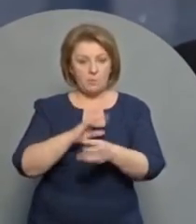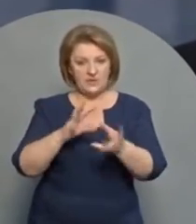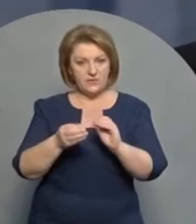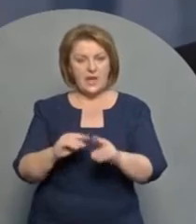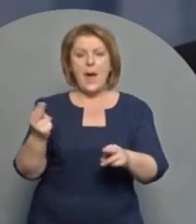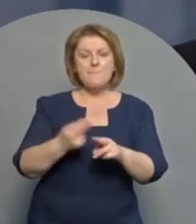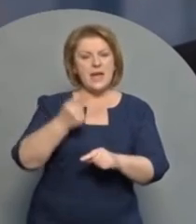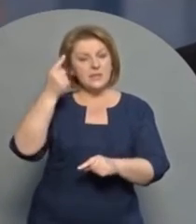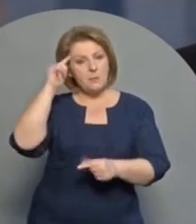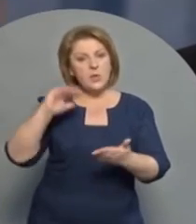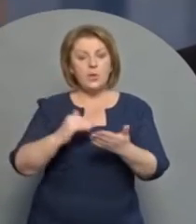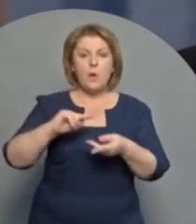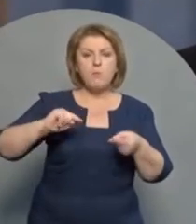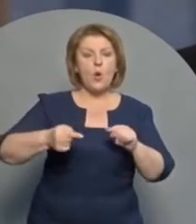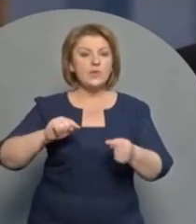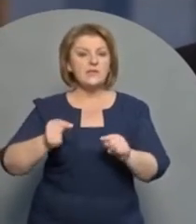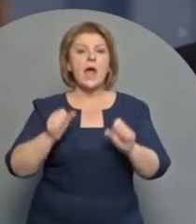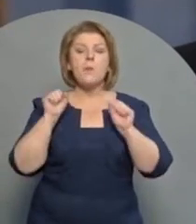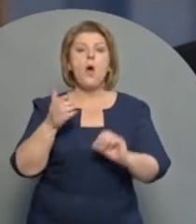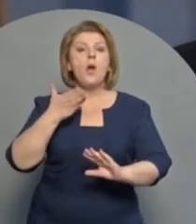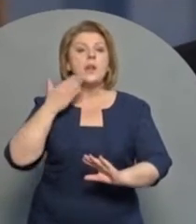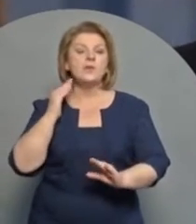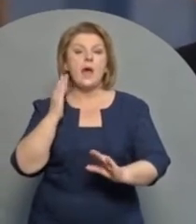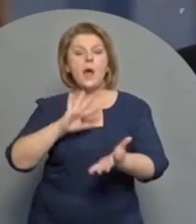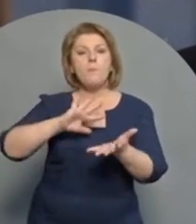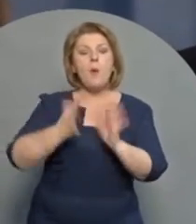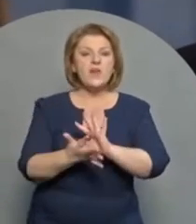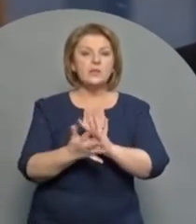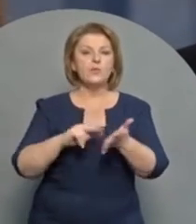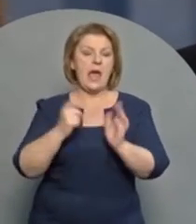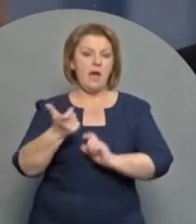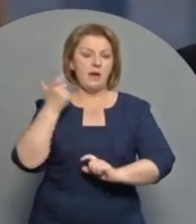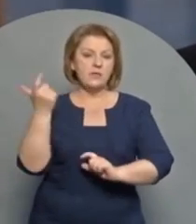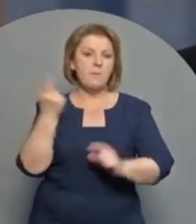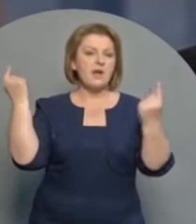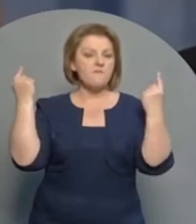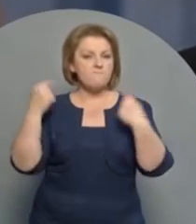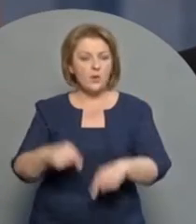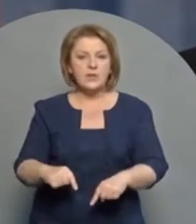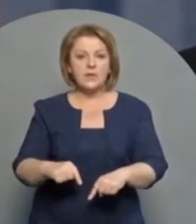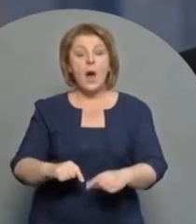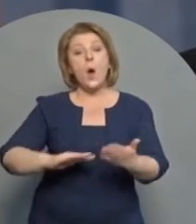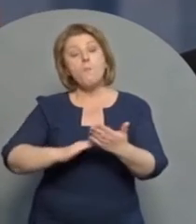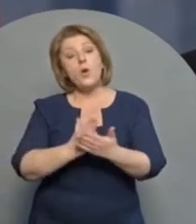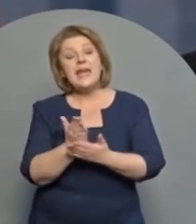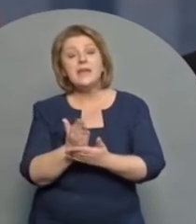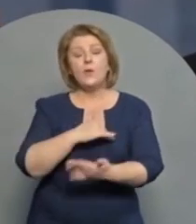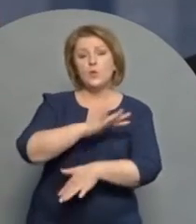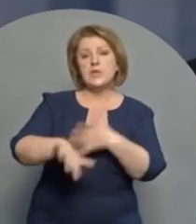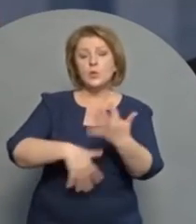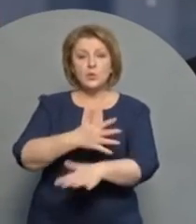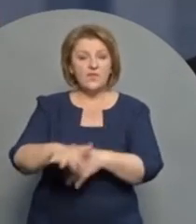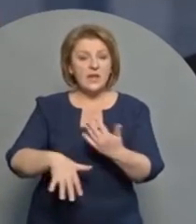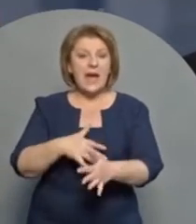зробити висновків, бездумне політичне протистояння може дуже легко повернути економіку назад в піки політику,